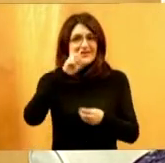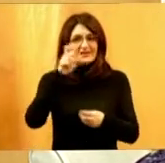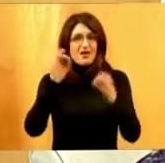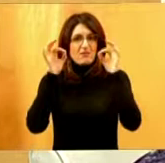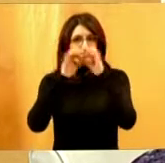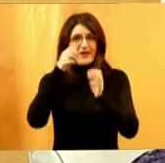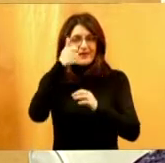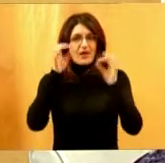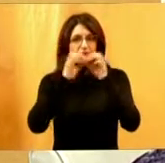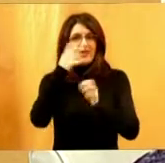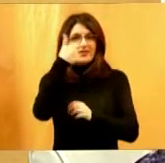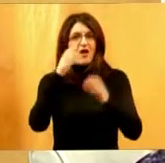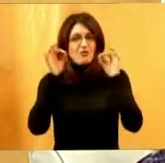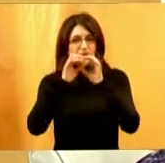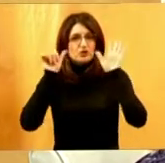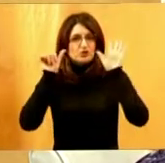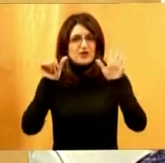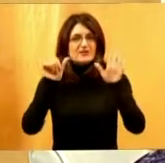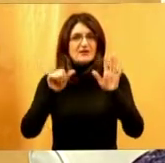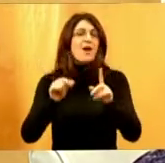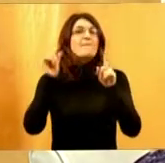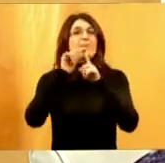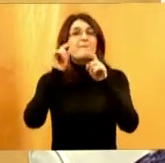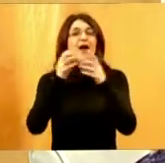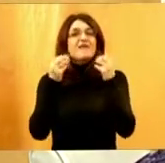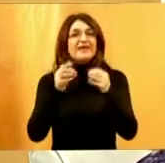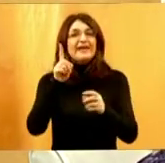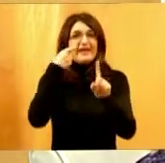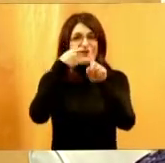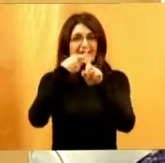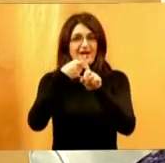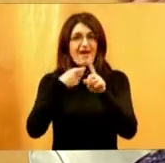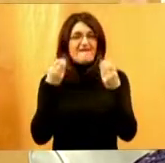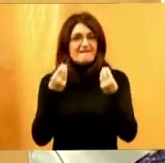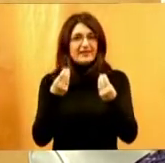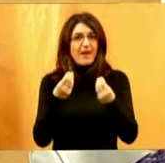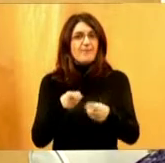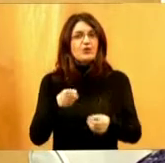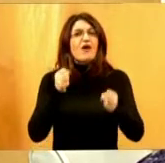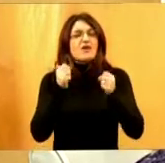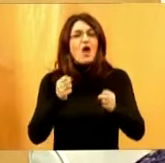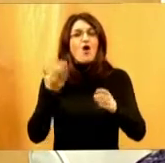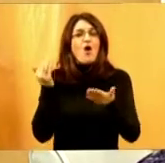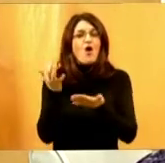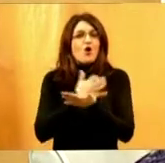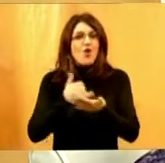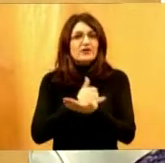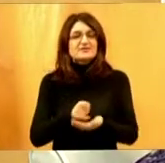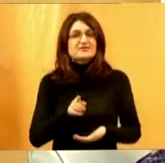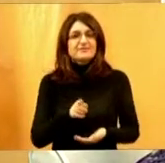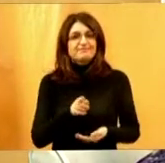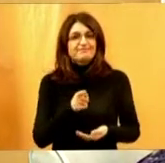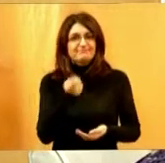B1, B2, B6, PP vitaminom i K vitaminom. Znači, jako je koristno za